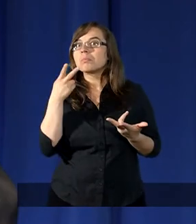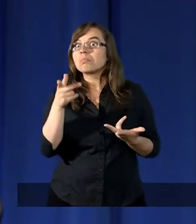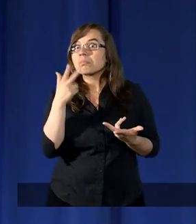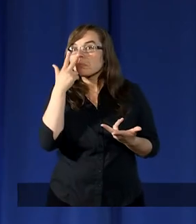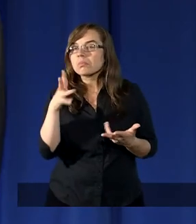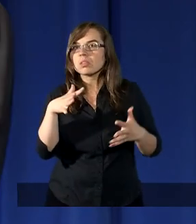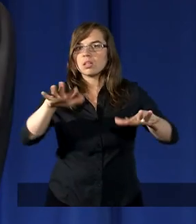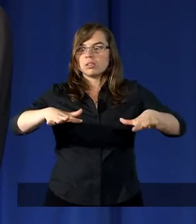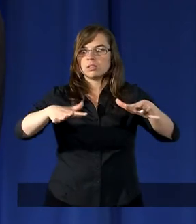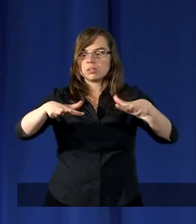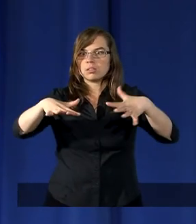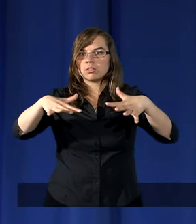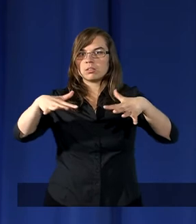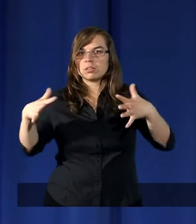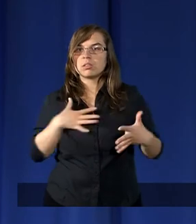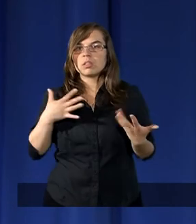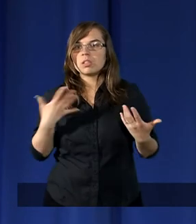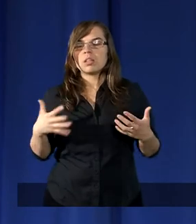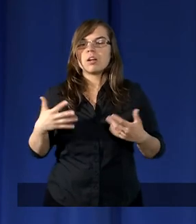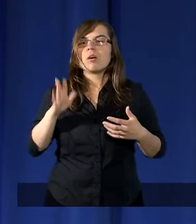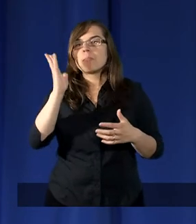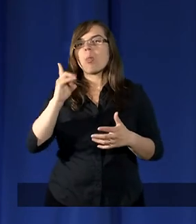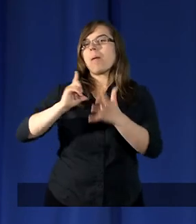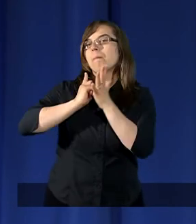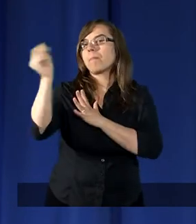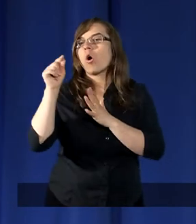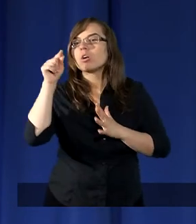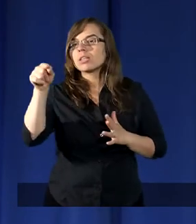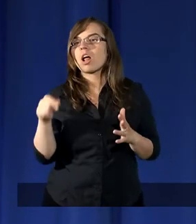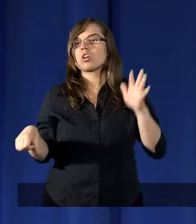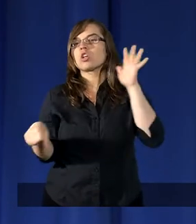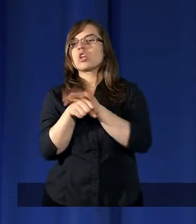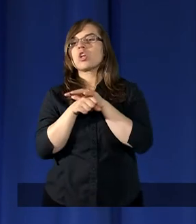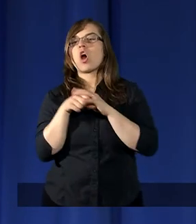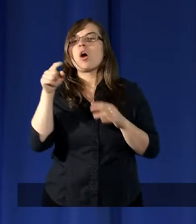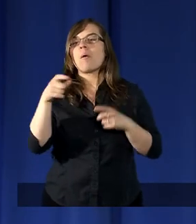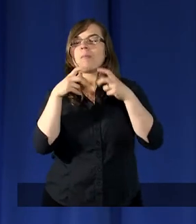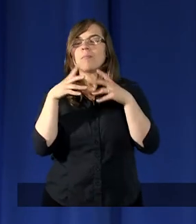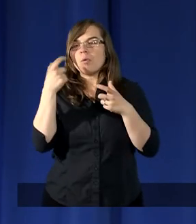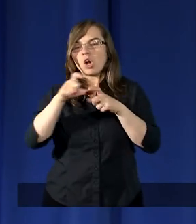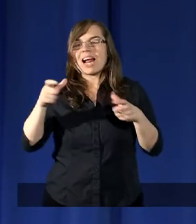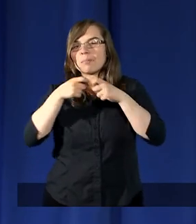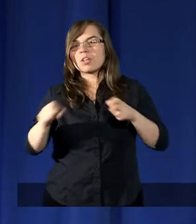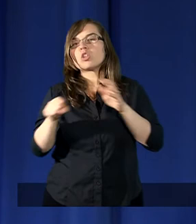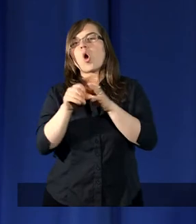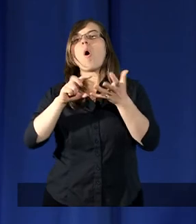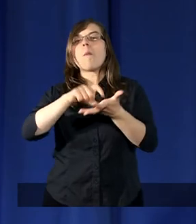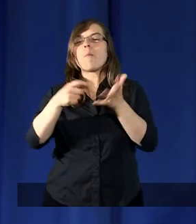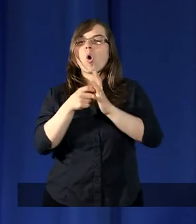ręce drżeć, a następnie poszedł tam do, w przerwę do pokoju